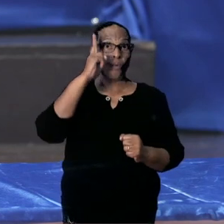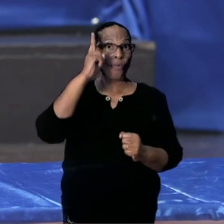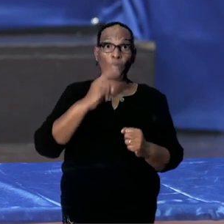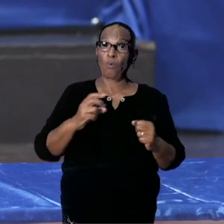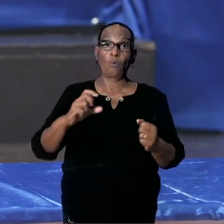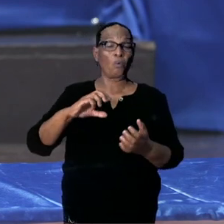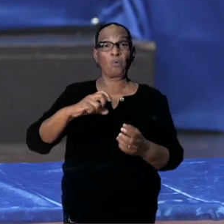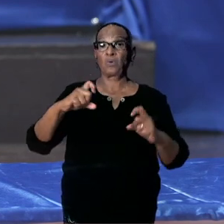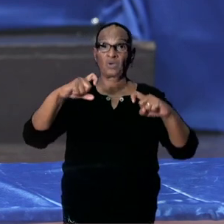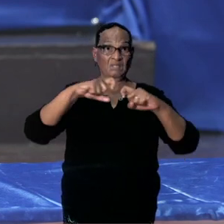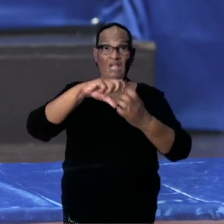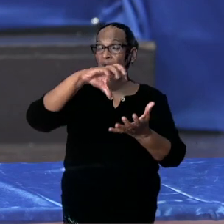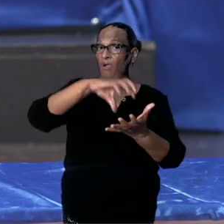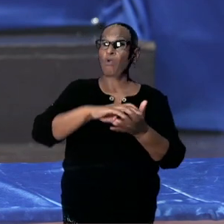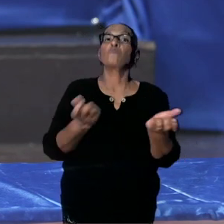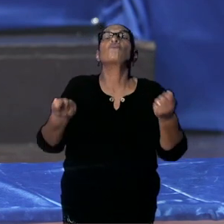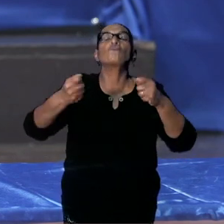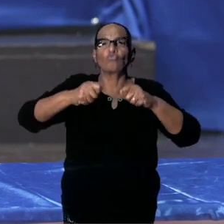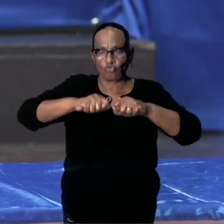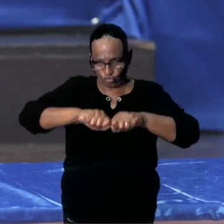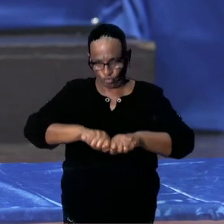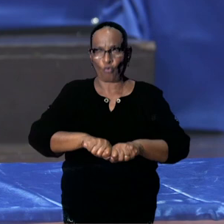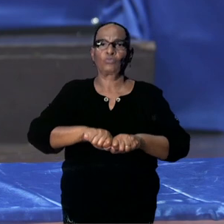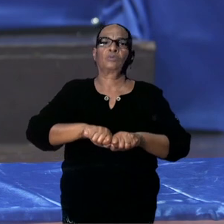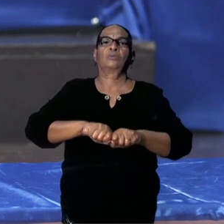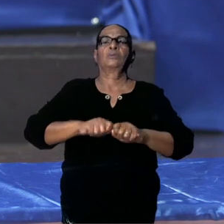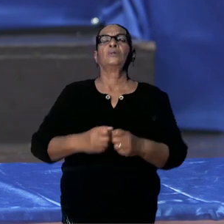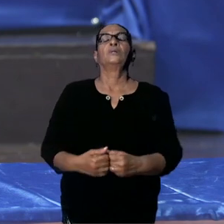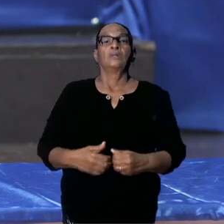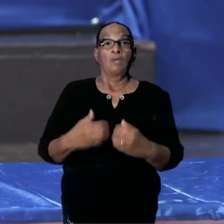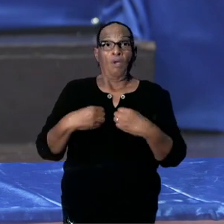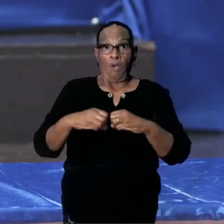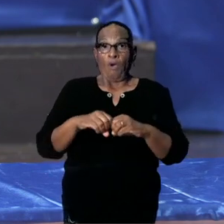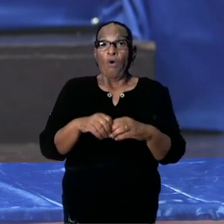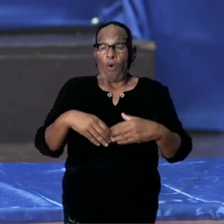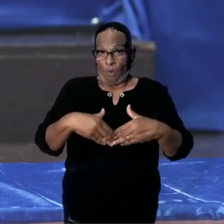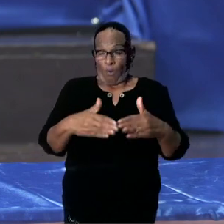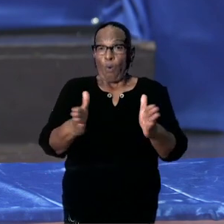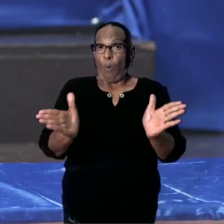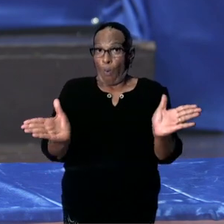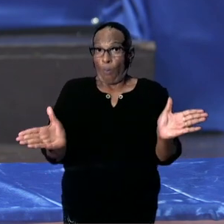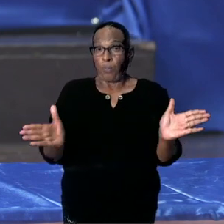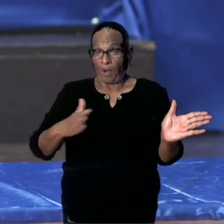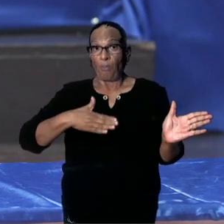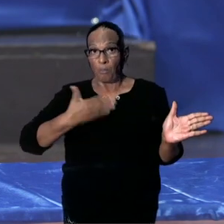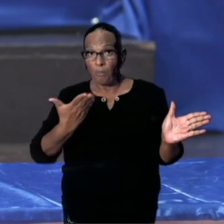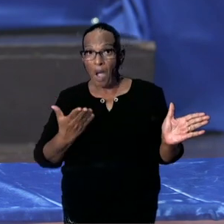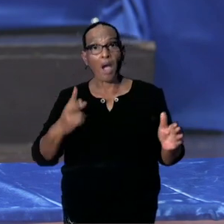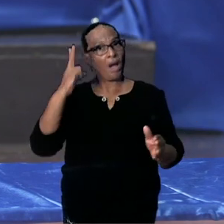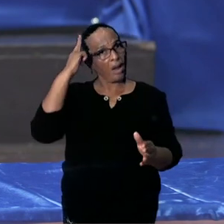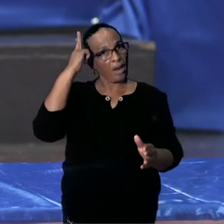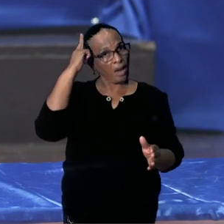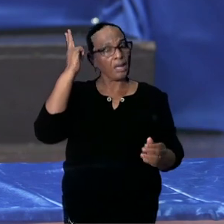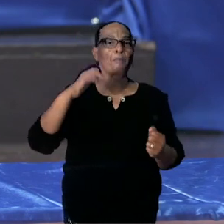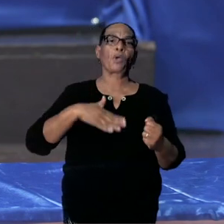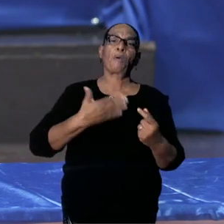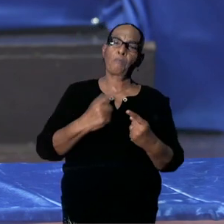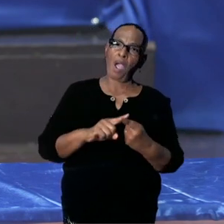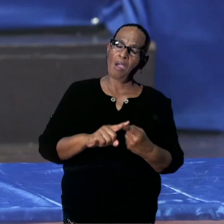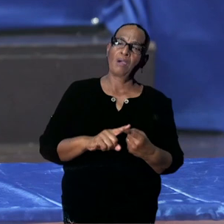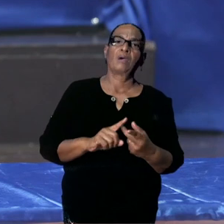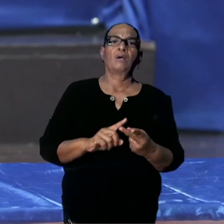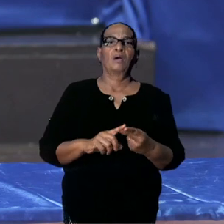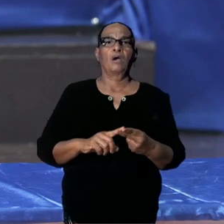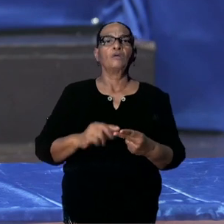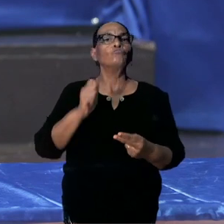De navolgende sectoren zijn open voor het publiek. Dat zijn de kappers, barbershops,